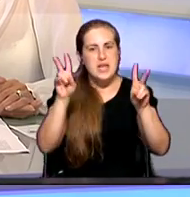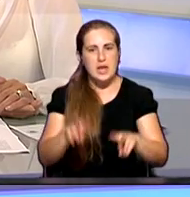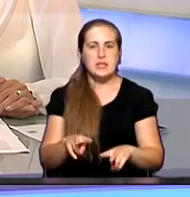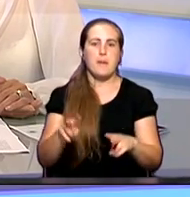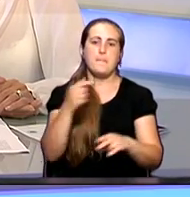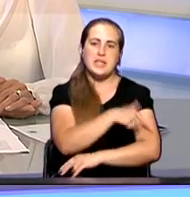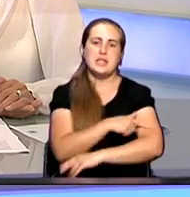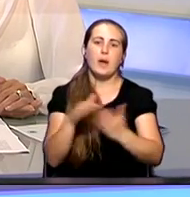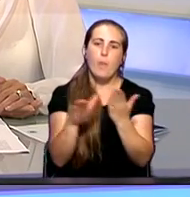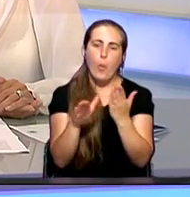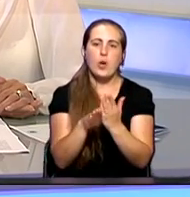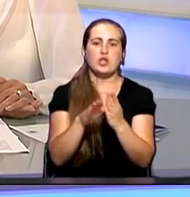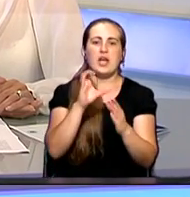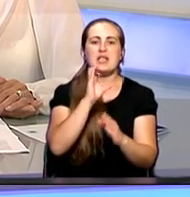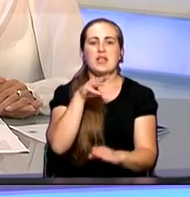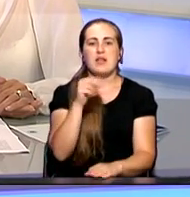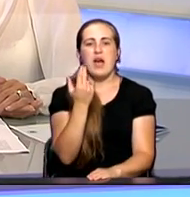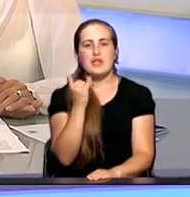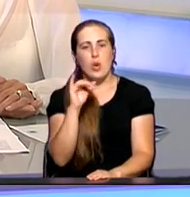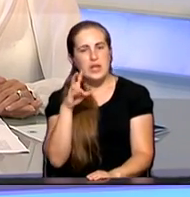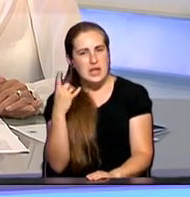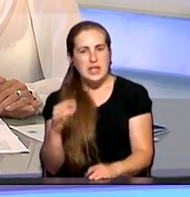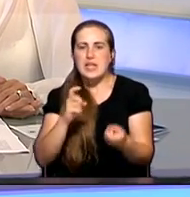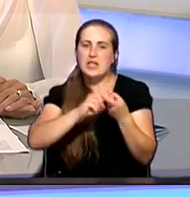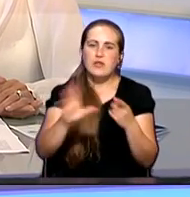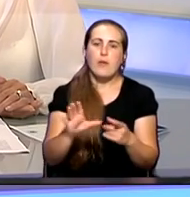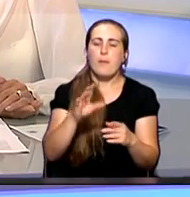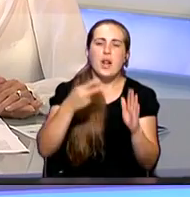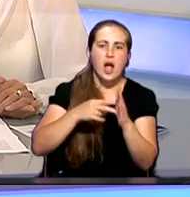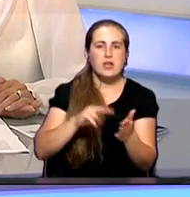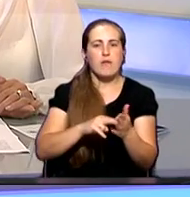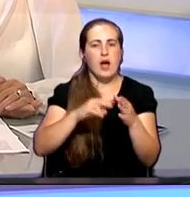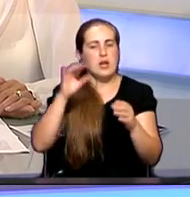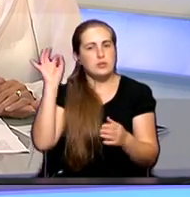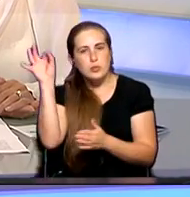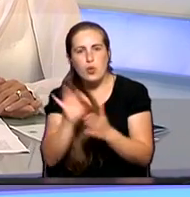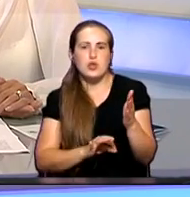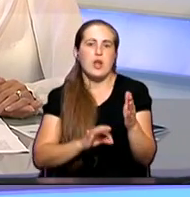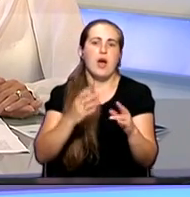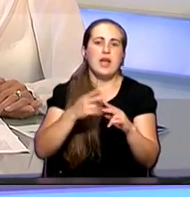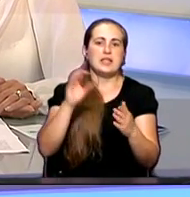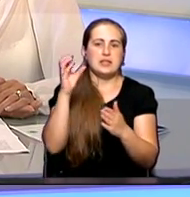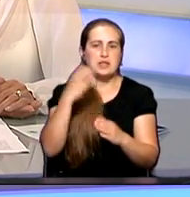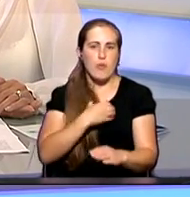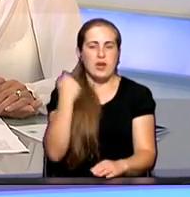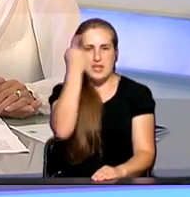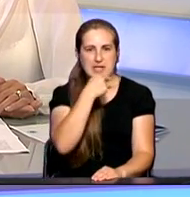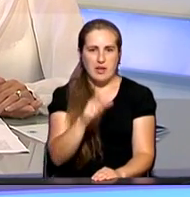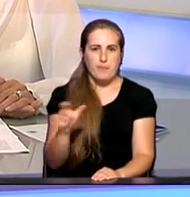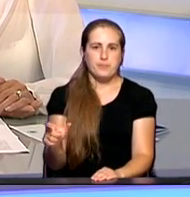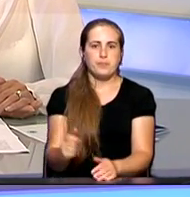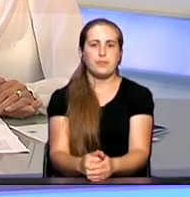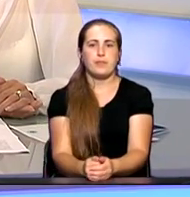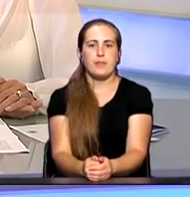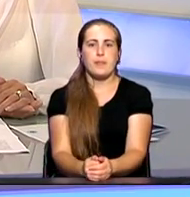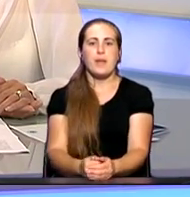медицинская помощь, так называемые стационары, независимо плановое, экстренное нахождение застрахованного лица в стационаре. То есть